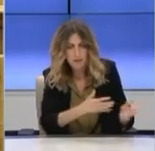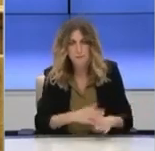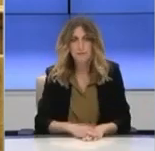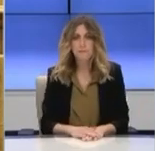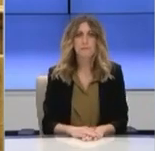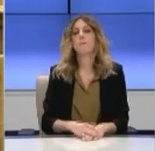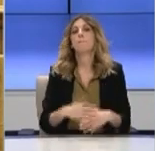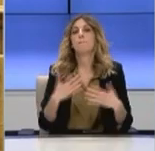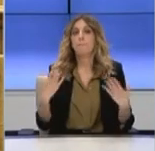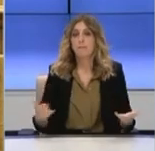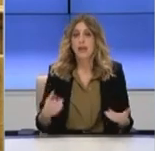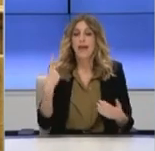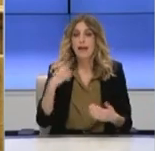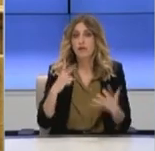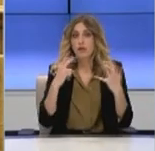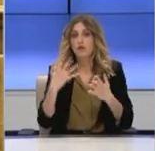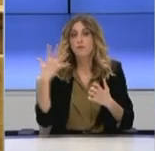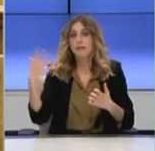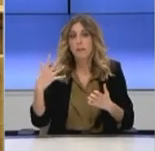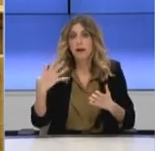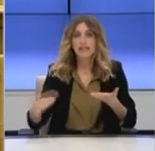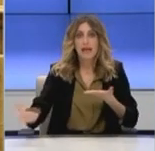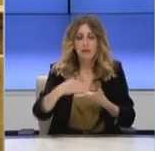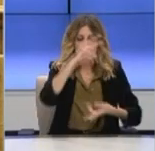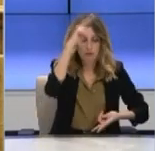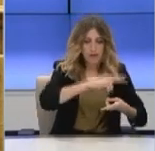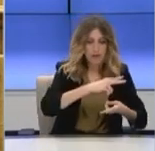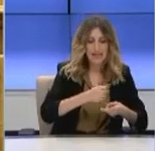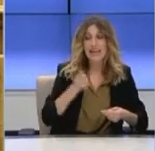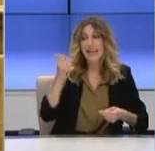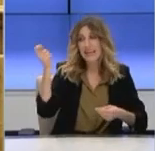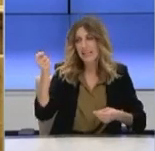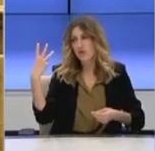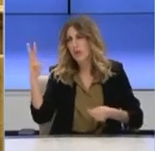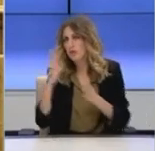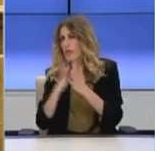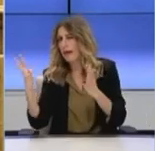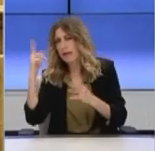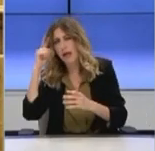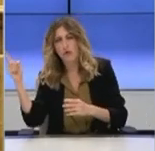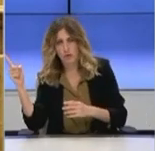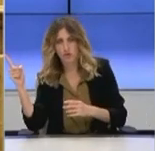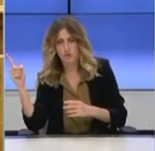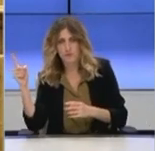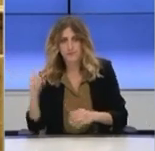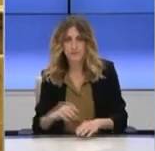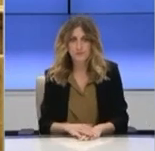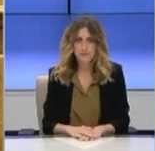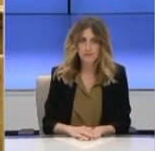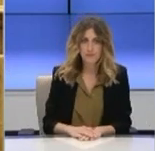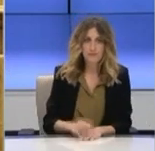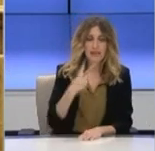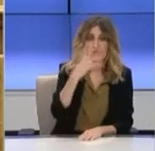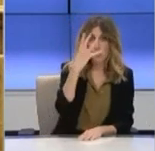Παραδώσατε, λοιπόν, ένα ΑΕΠ 175. Και ένα χρέος 319, αν θυμάμαι, όταν μπήκα στο Υπουργείο. Έτσι. Από